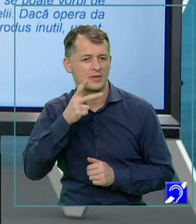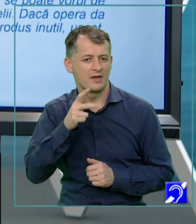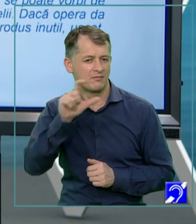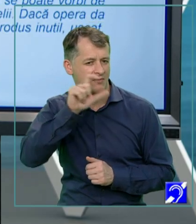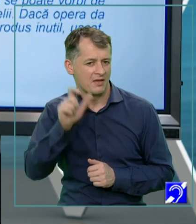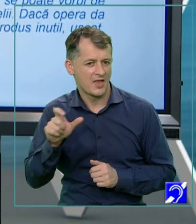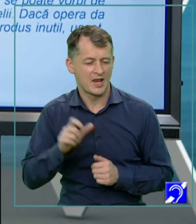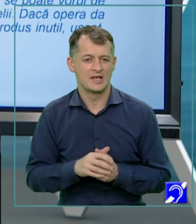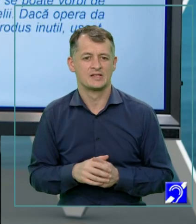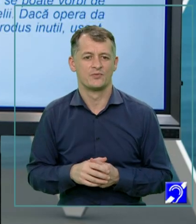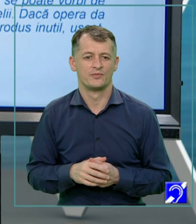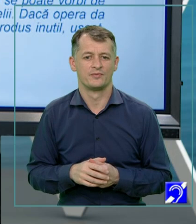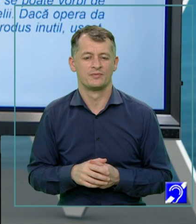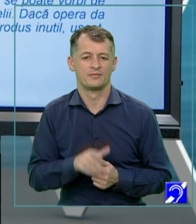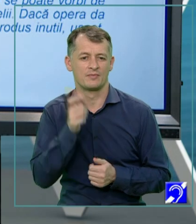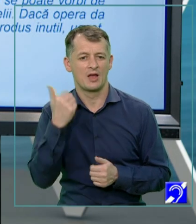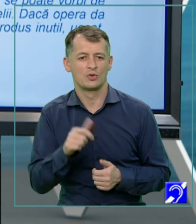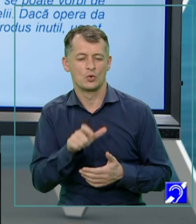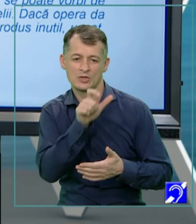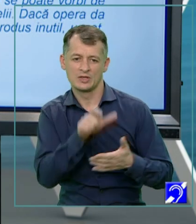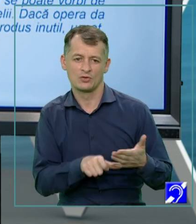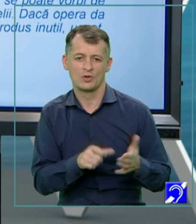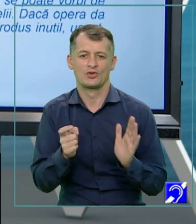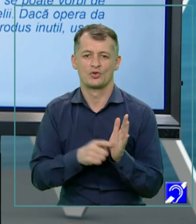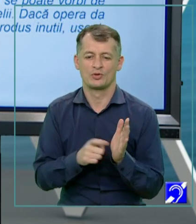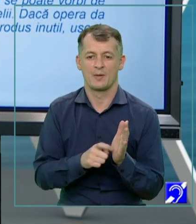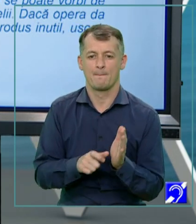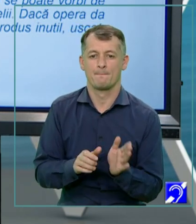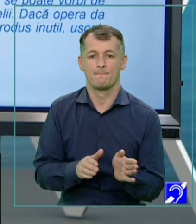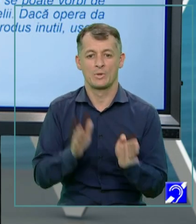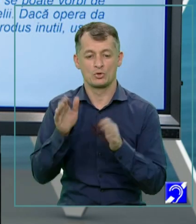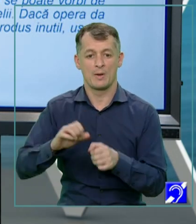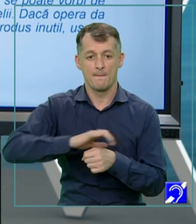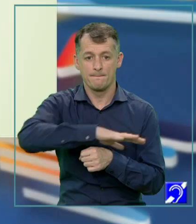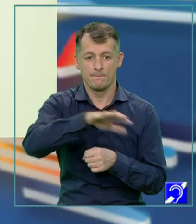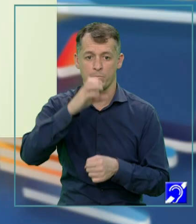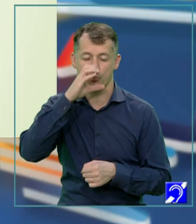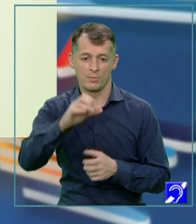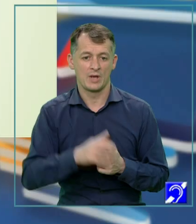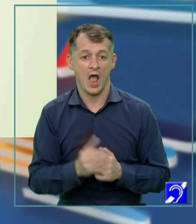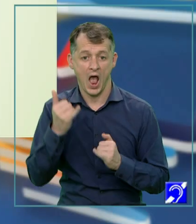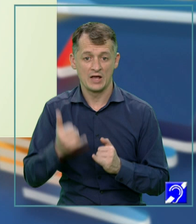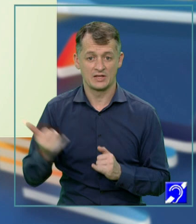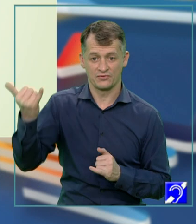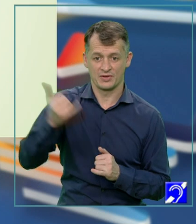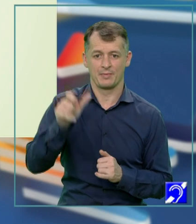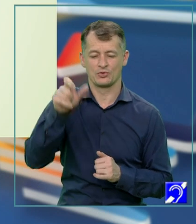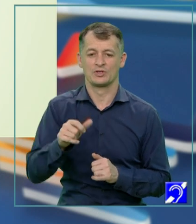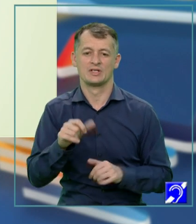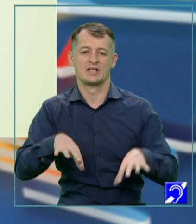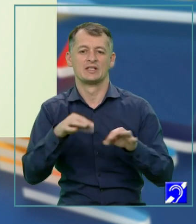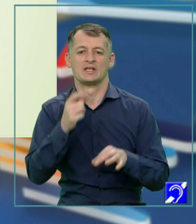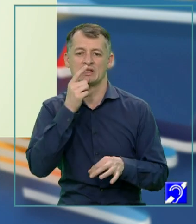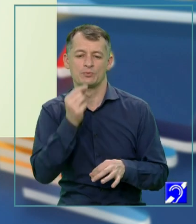oarecare. Repertorul acela era cerut de un anumit public. Astăzi, spectatorul vine la teatru să găsească răspuns la anumite